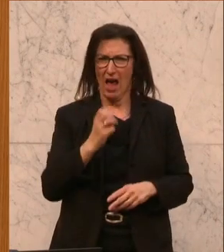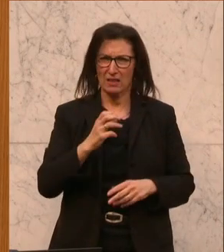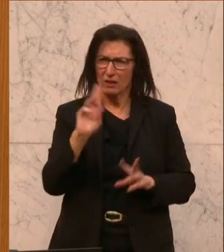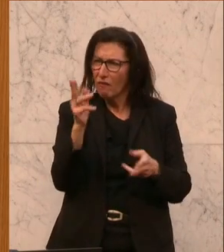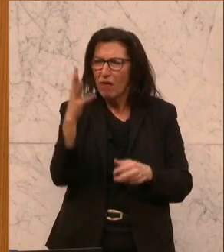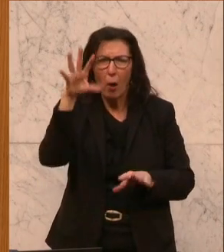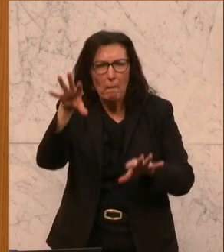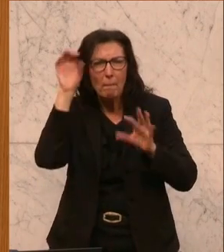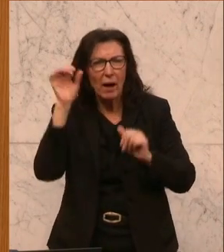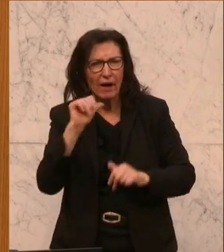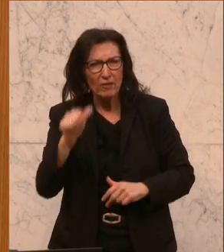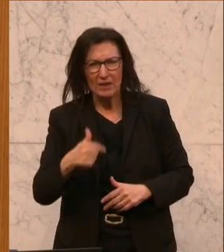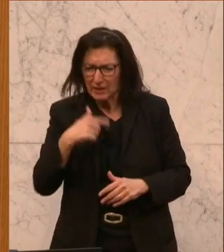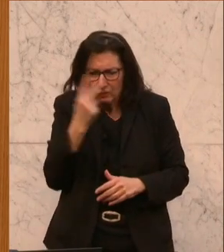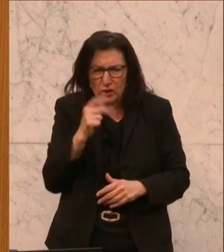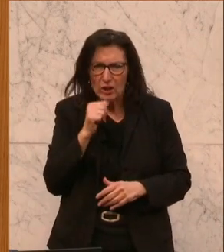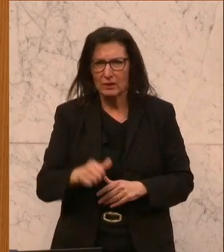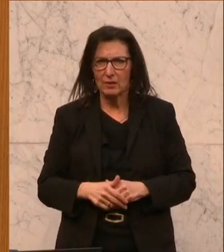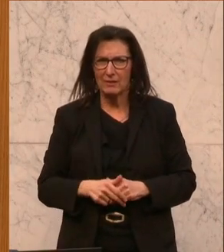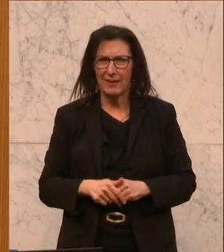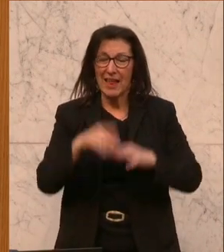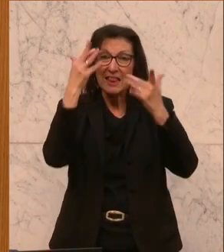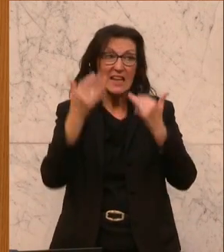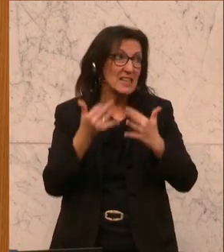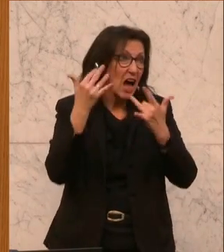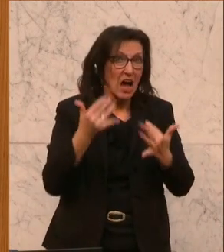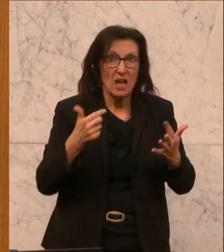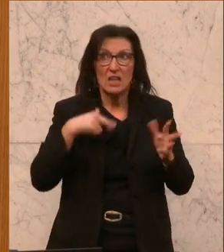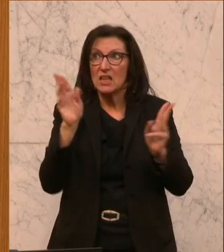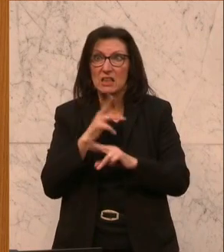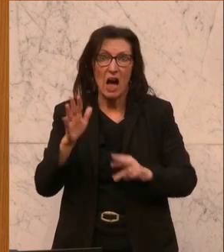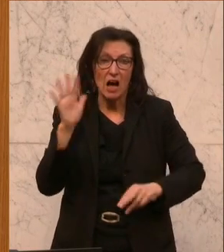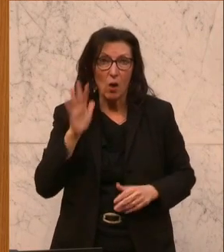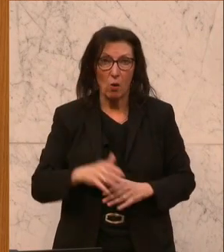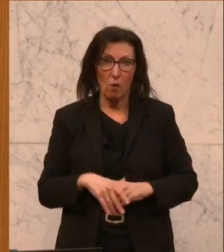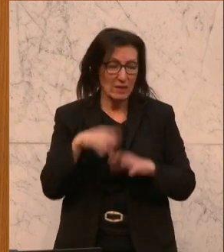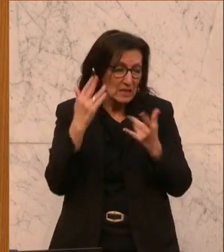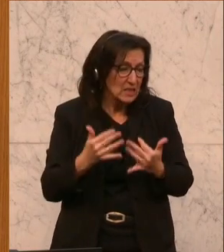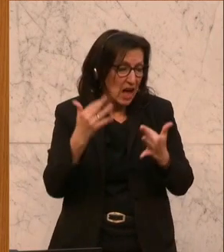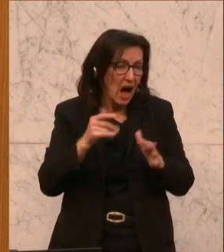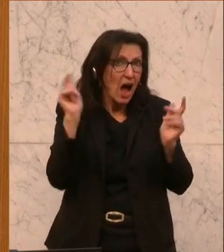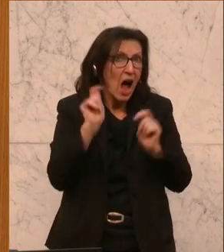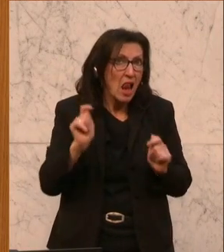nicht erkennen. Ich kann diese Zahlen schon nicht mehr hören. Ich kann diese Zahlen schon nicht mehr hören.